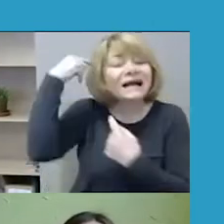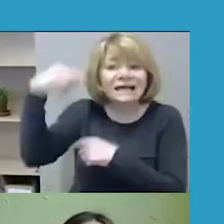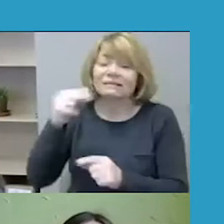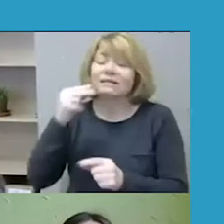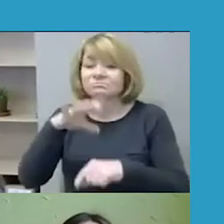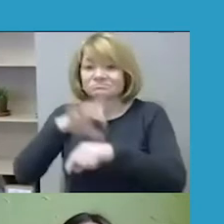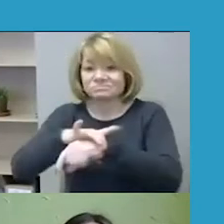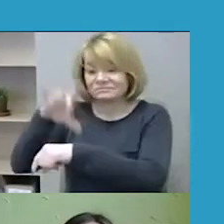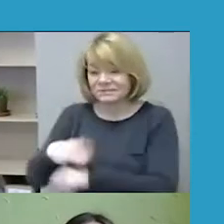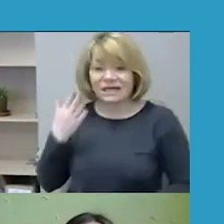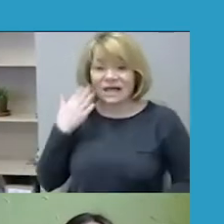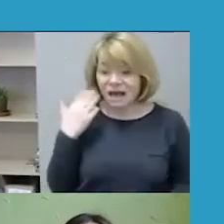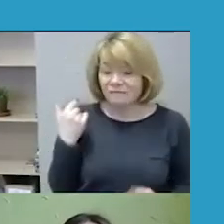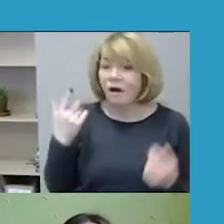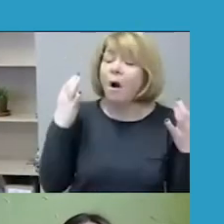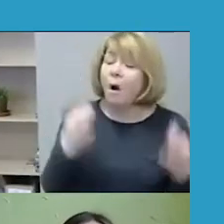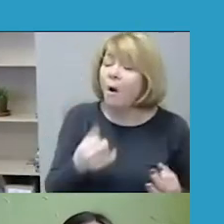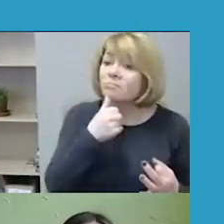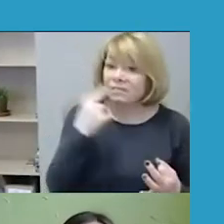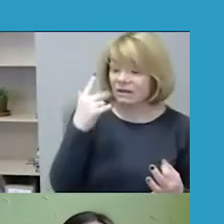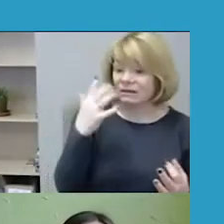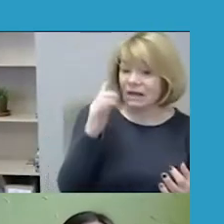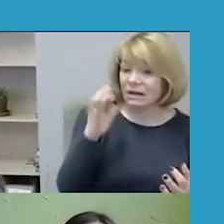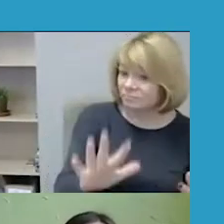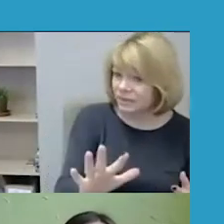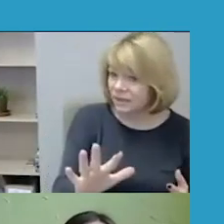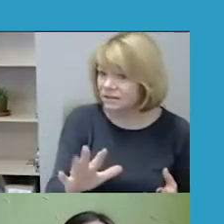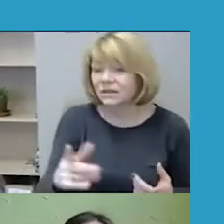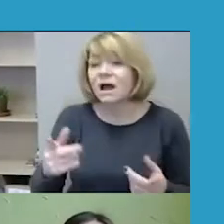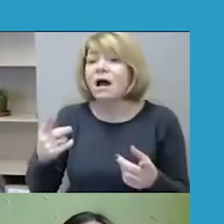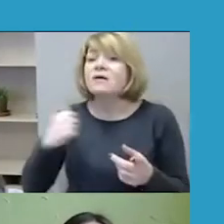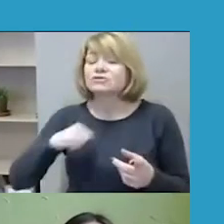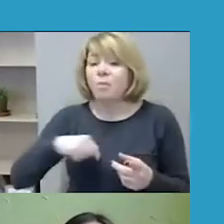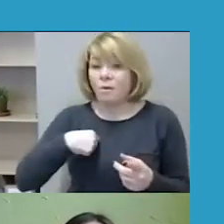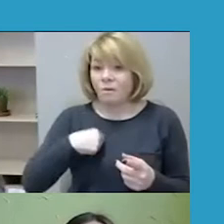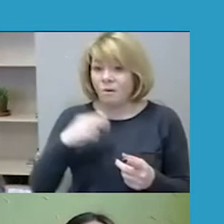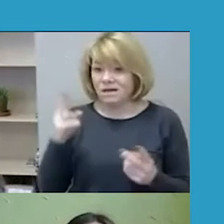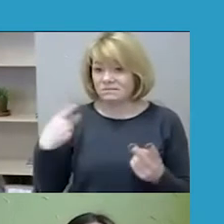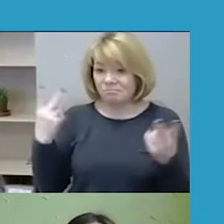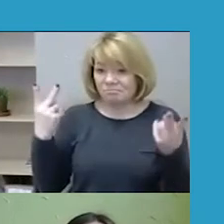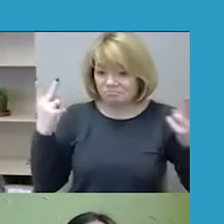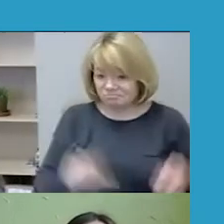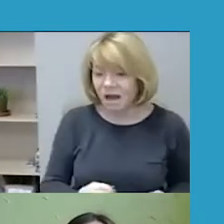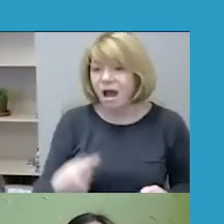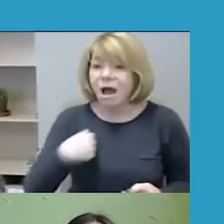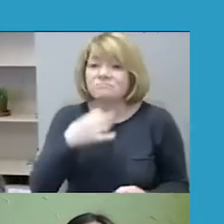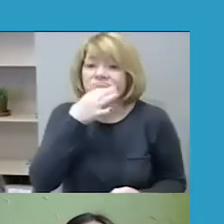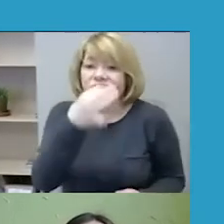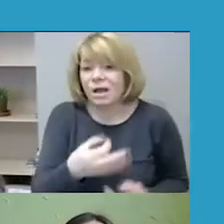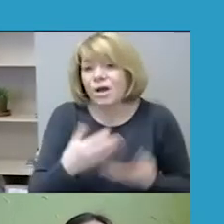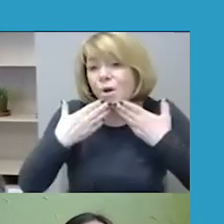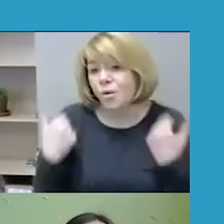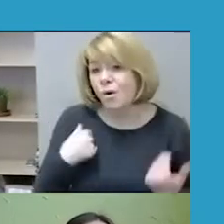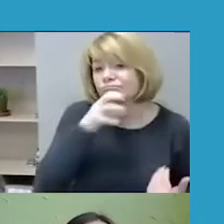nuo nepykantos nusikaltimų nukinti asmenys dažnai nėra linkę pranešti dėl baimės, nepasitikėjimo,